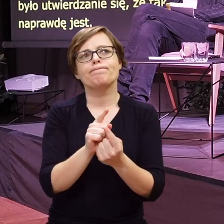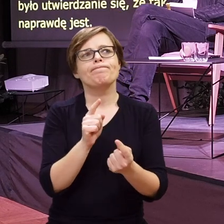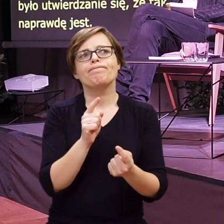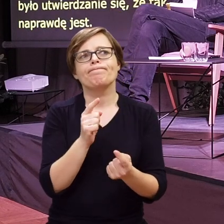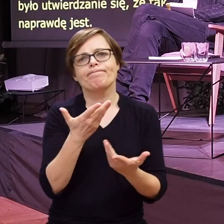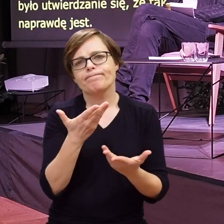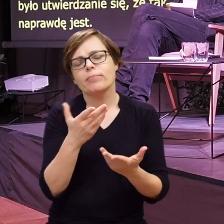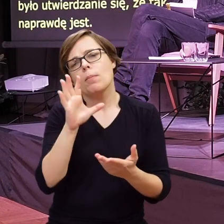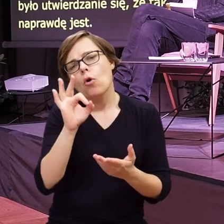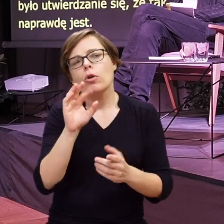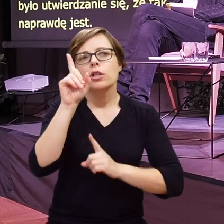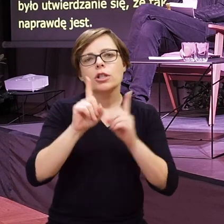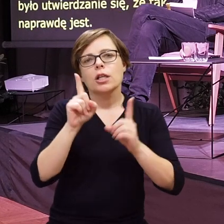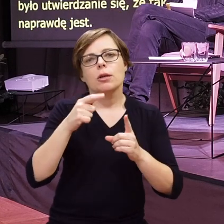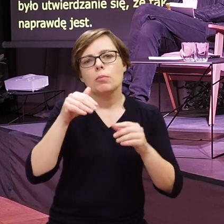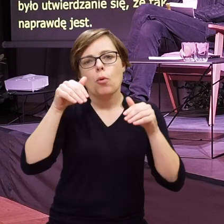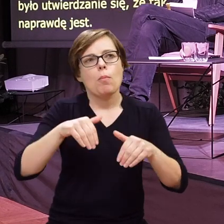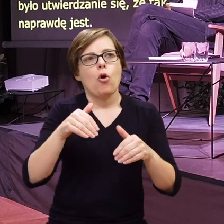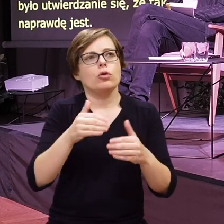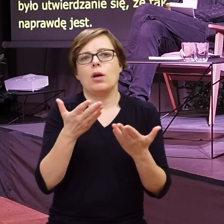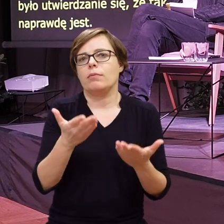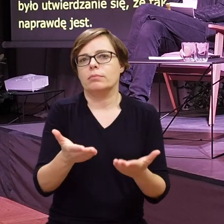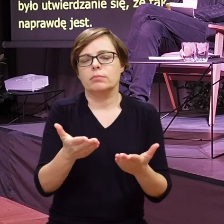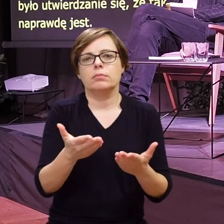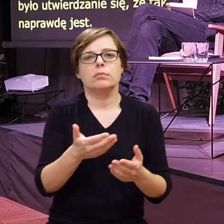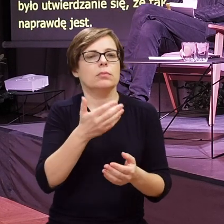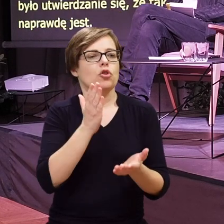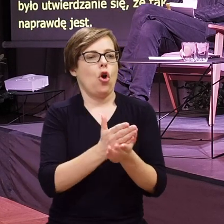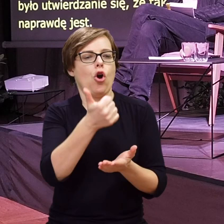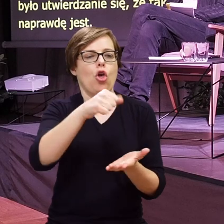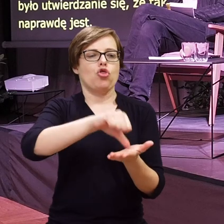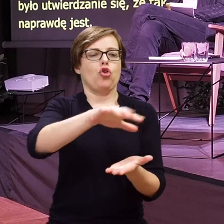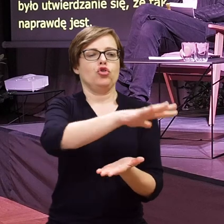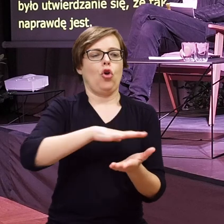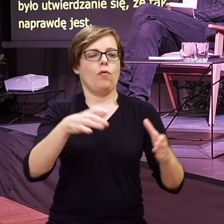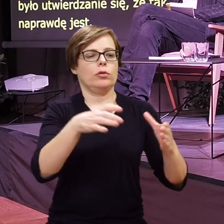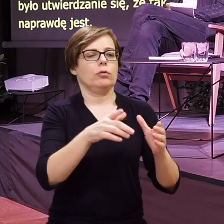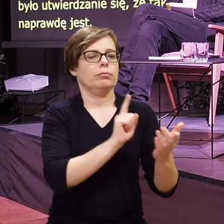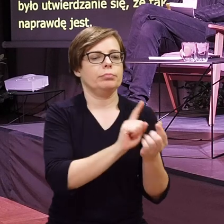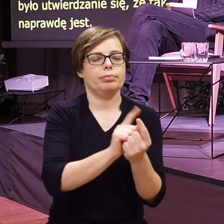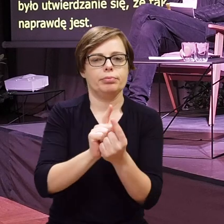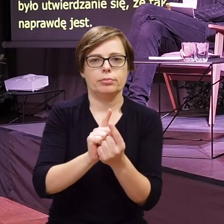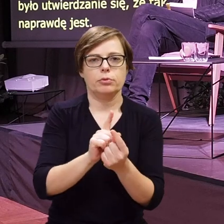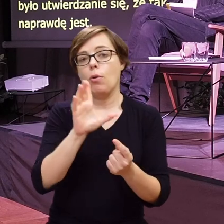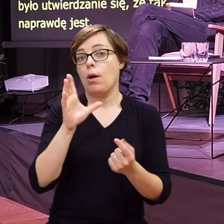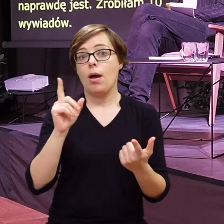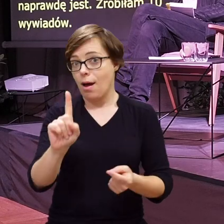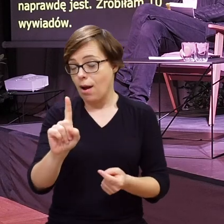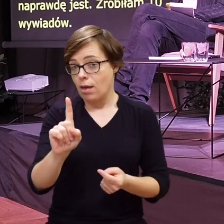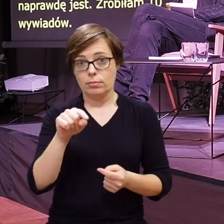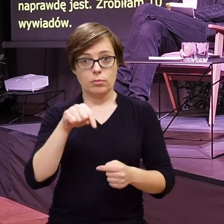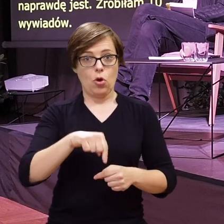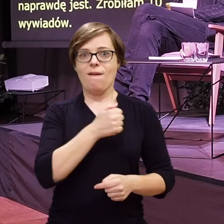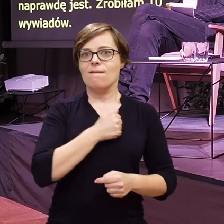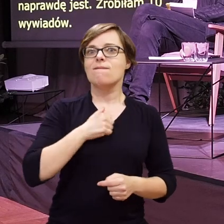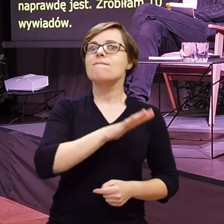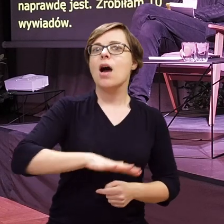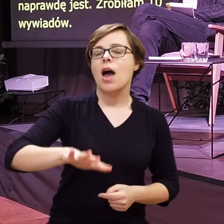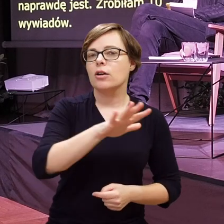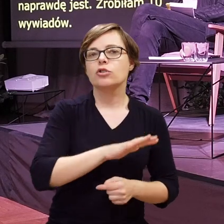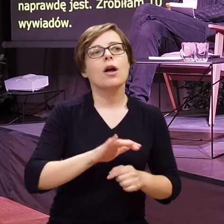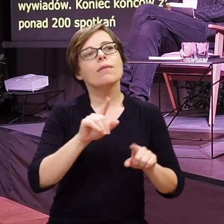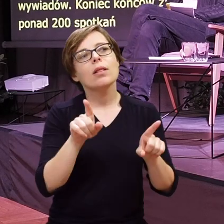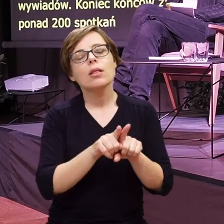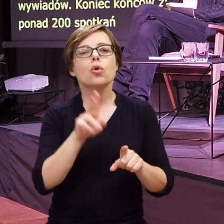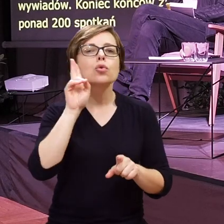spotkania nie tylko, można iść takim czasami jednym kluczem i spotykać się w jednym środowisku. Bo na przykład to, co dzieje się w Warszawie i